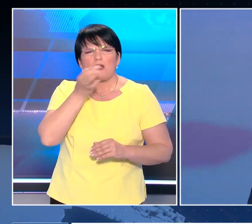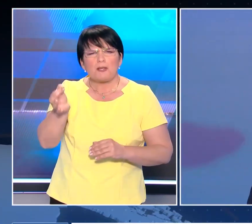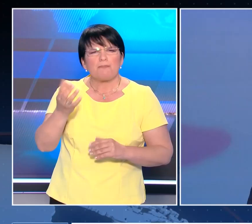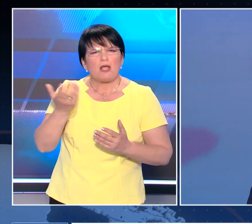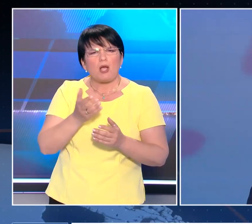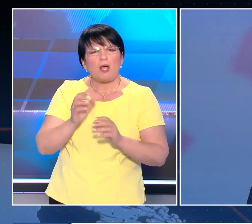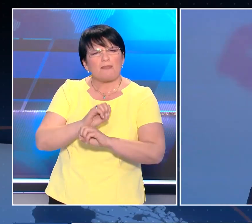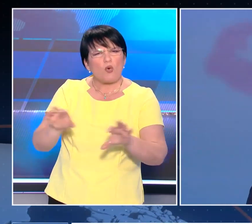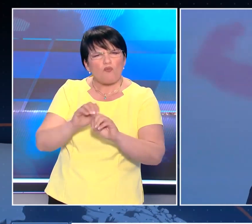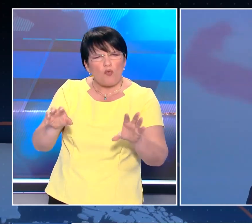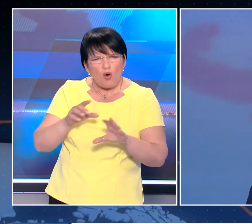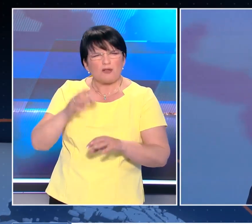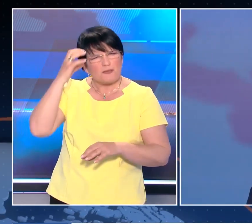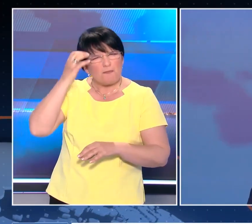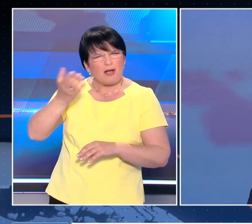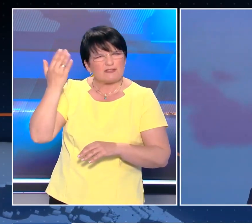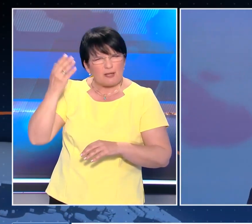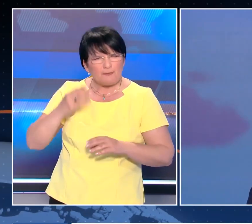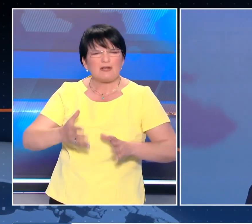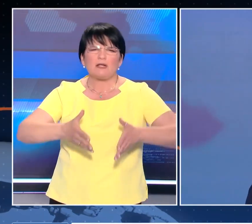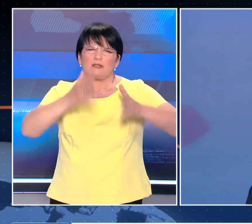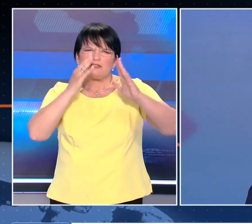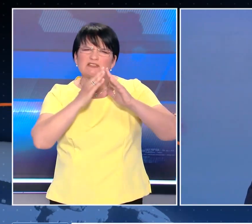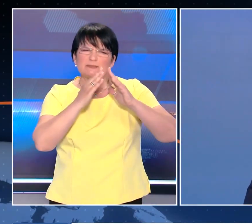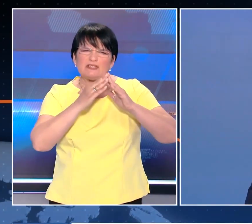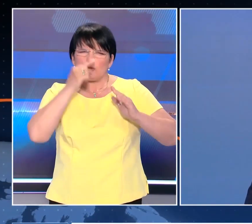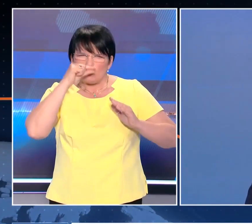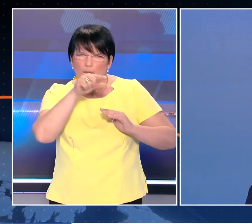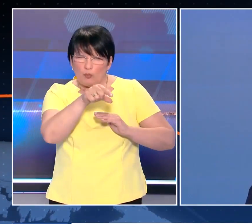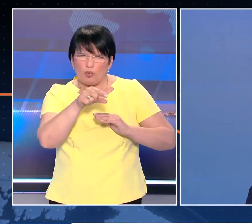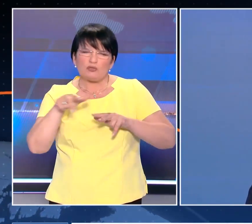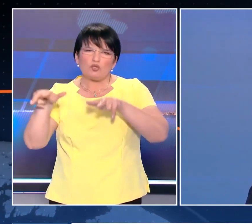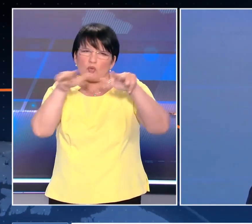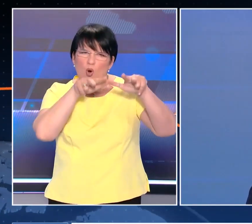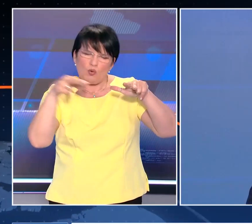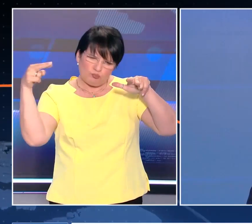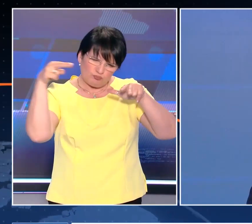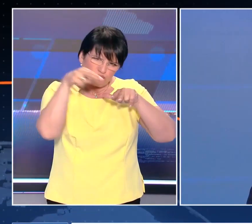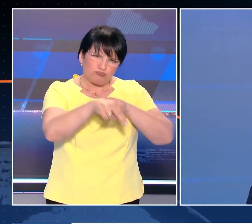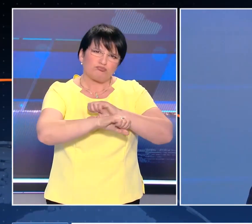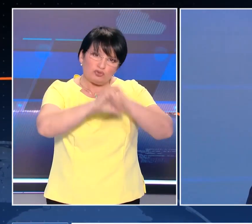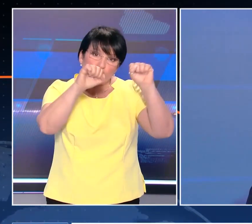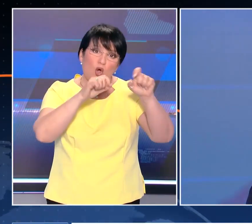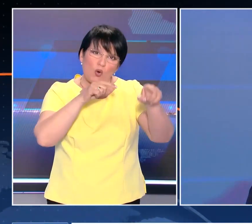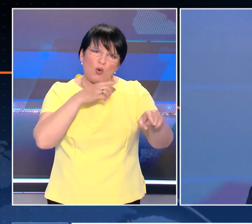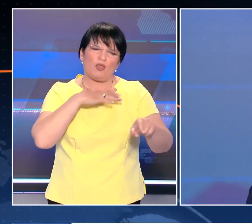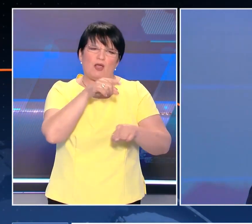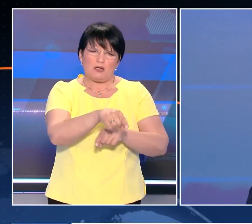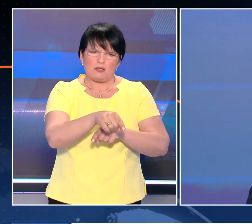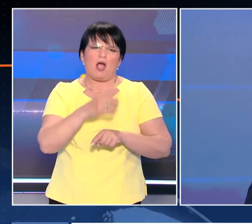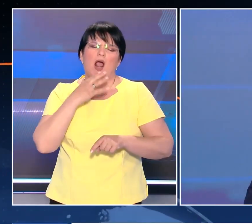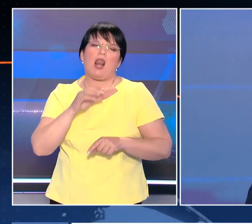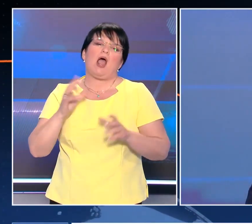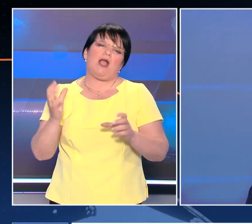Κίεβο εξαπέλησε επίθεση με ντρόουνς με στόχο τον Βλαντιμίρ Πούτιν. Δόθηκε μάλιστα στη δημοσιοτήτα και βίντεο, στα οποία αφαίνεται η